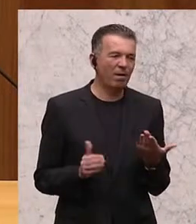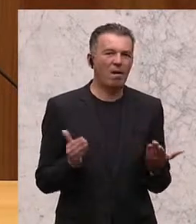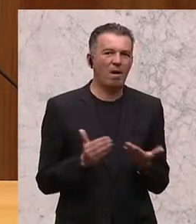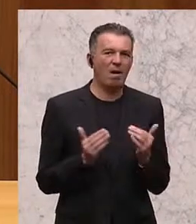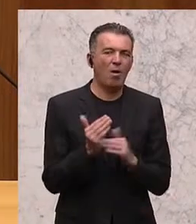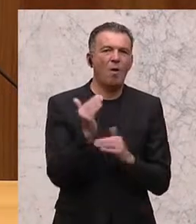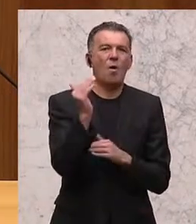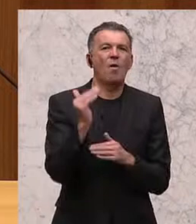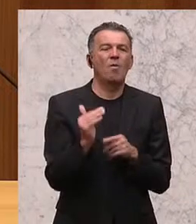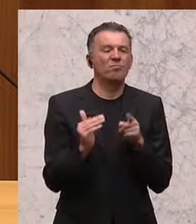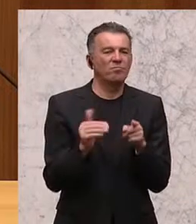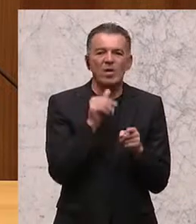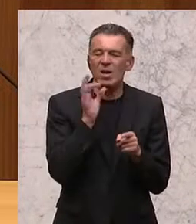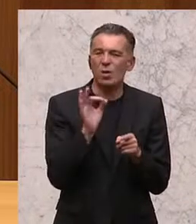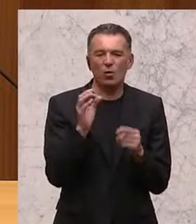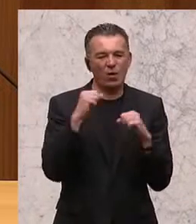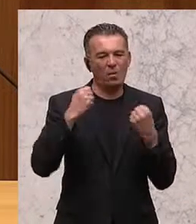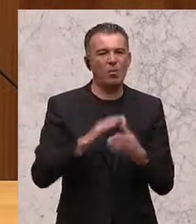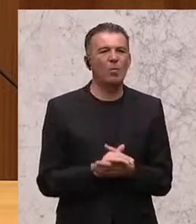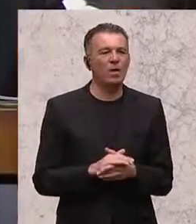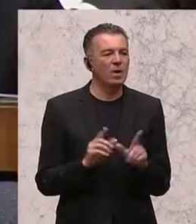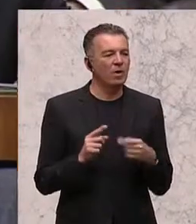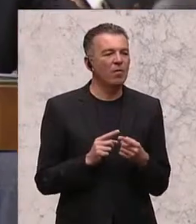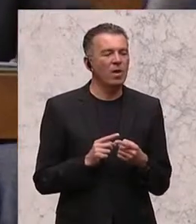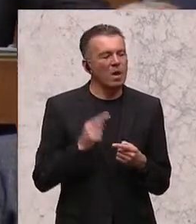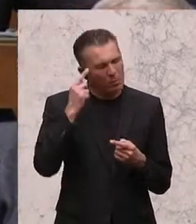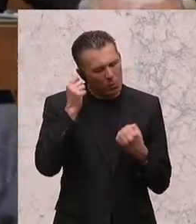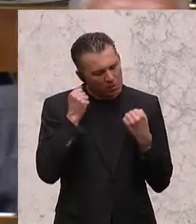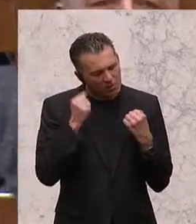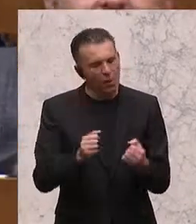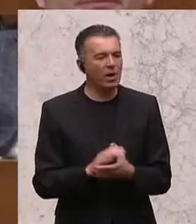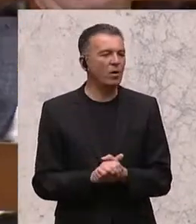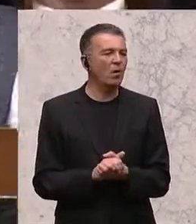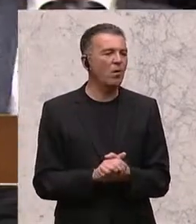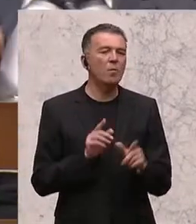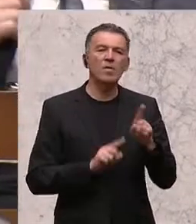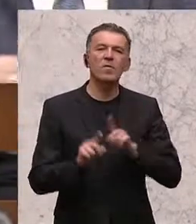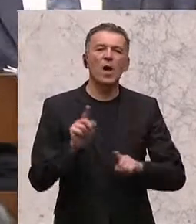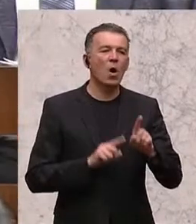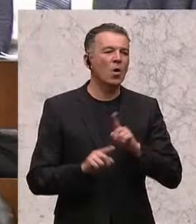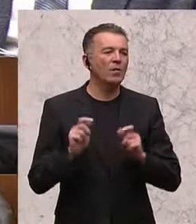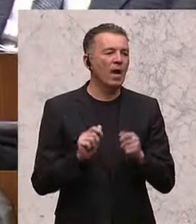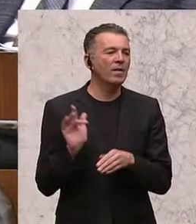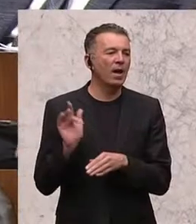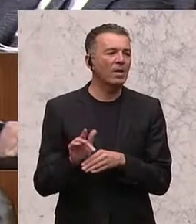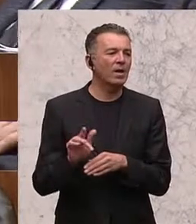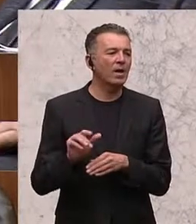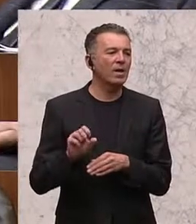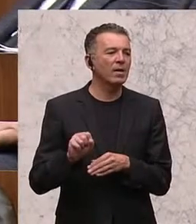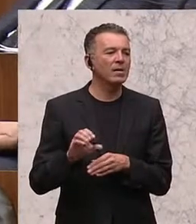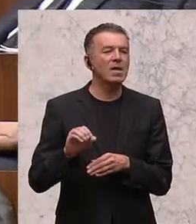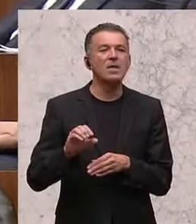hat sich diese Republik nicht verdient. Aber wir werden mit voller Überzeugung den Ministerungsantrag gegen den Sobotka